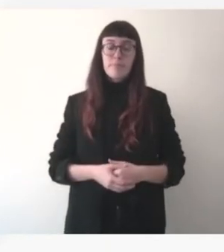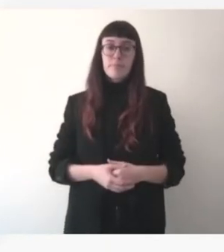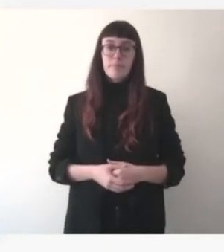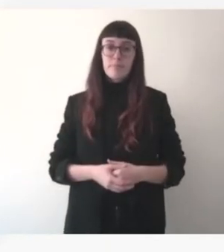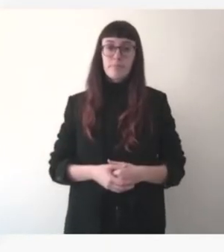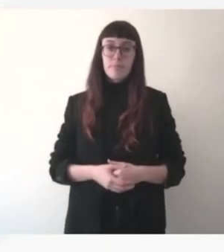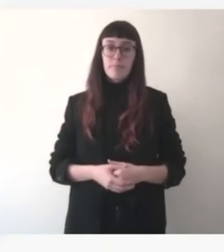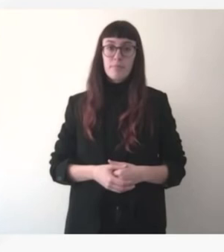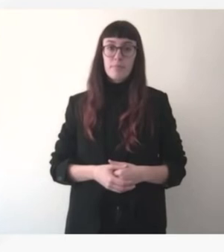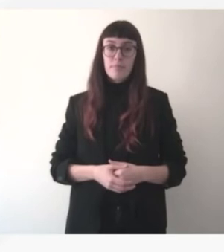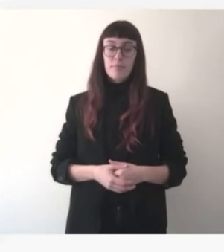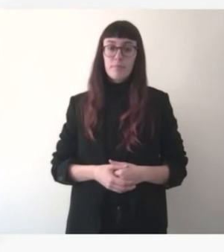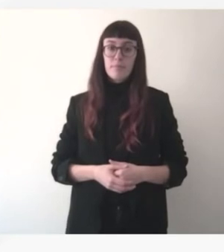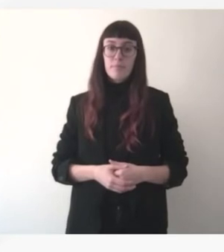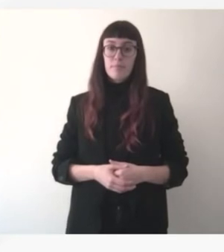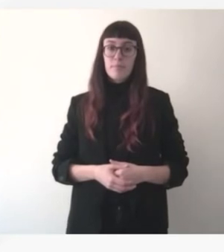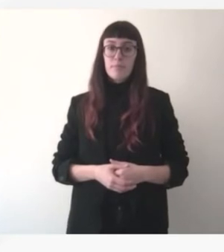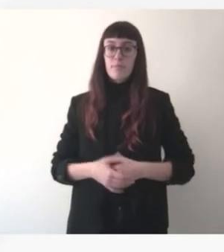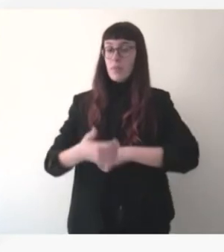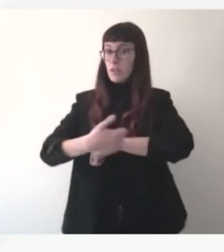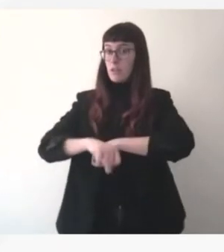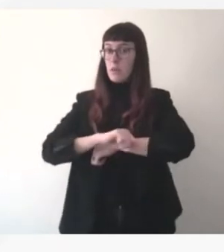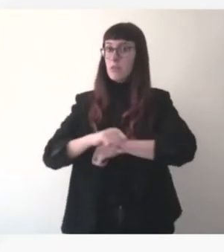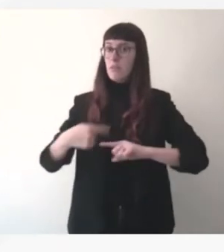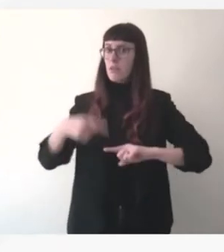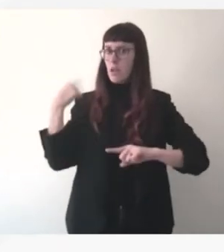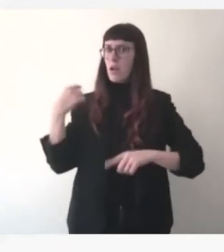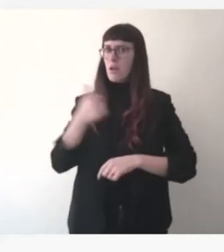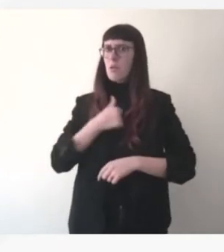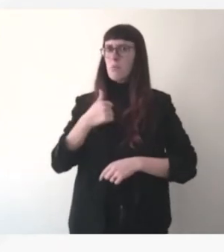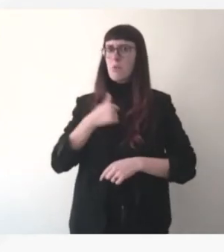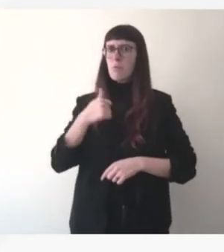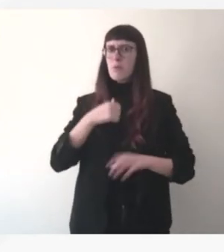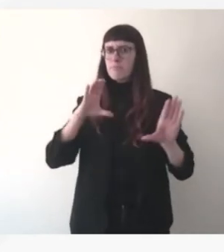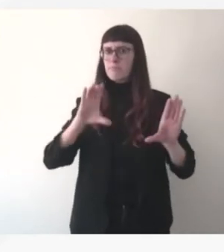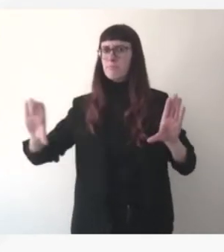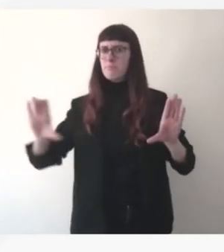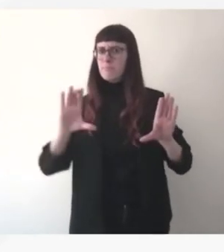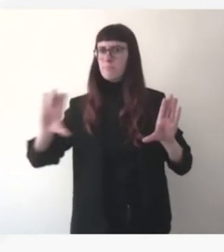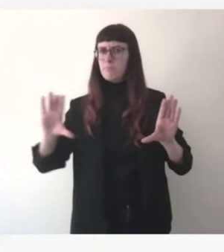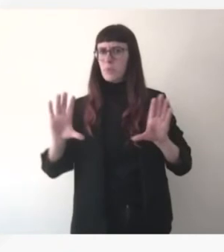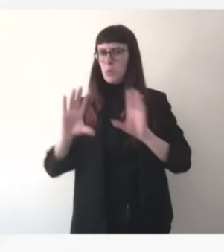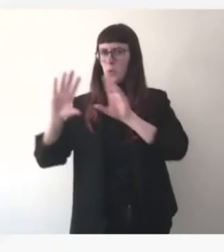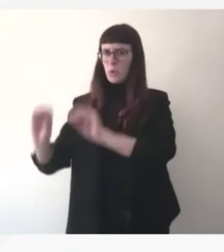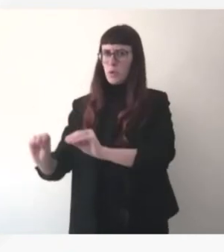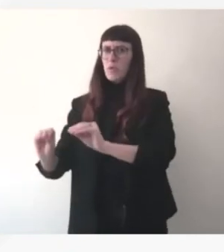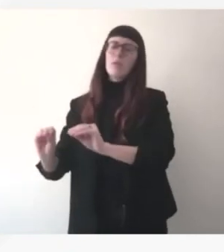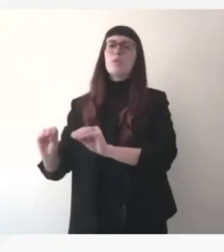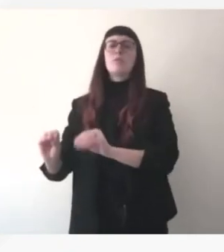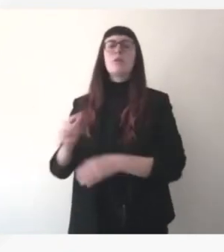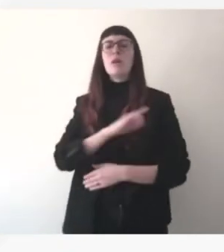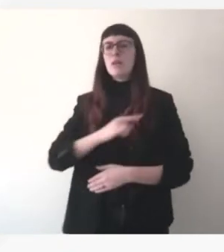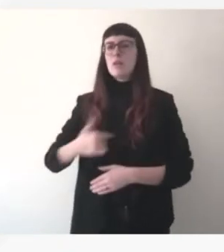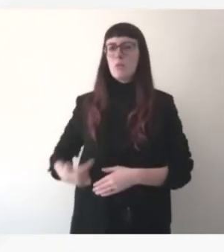dans les trois pays baltes. Je me suis entretenu avec, en Estonie, en Lettonie, en Lituanie, avec les premiers